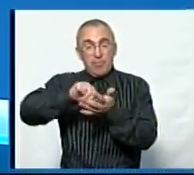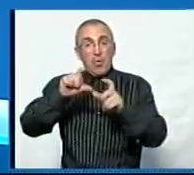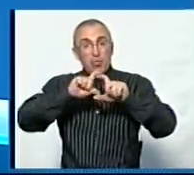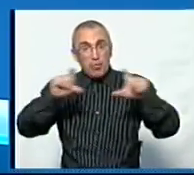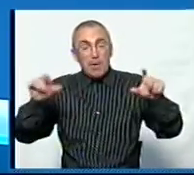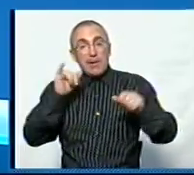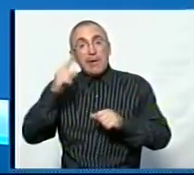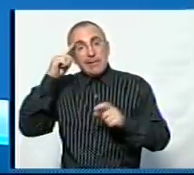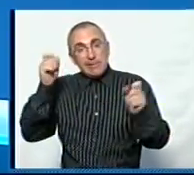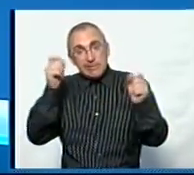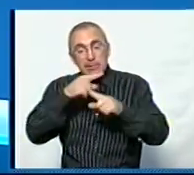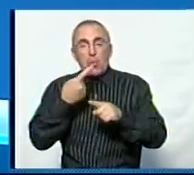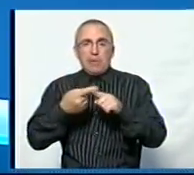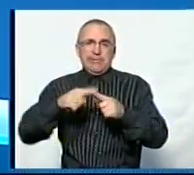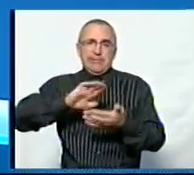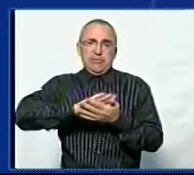і дізнавалися ситуацію».